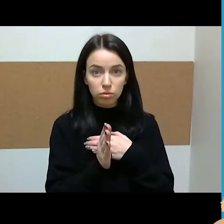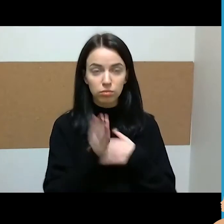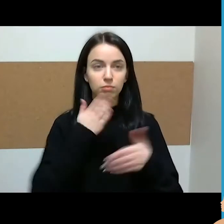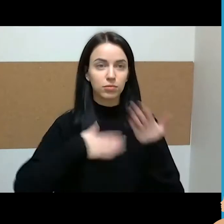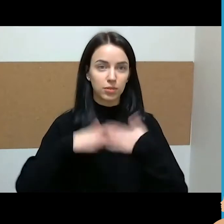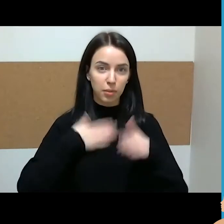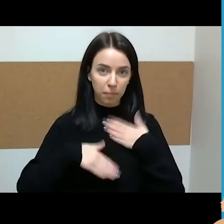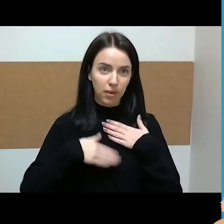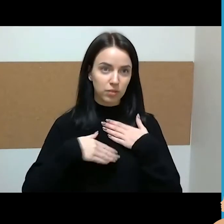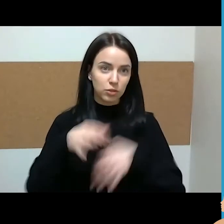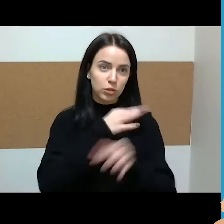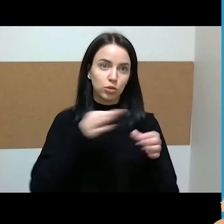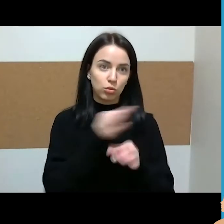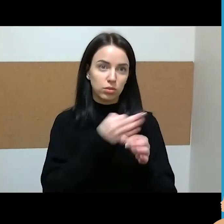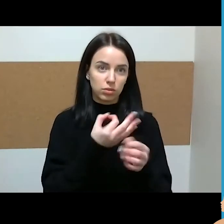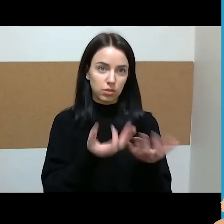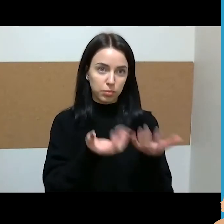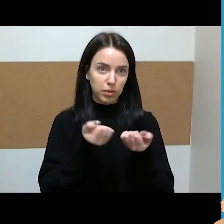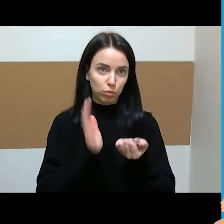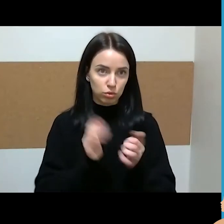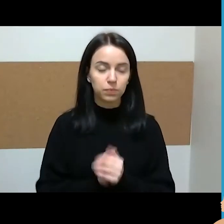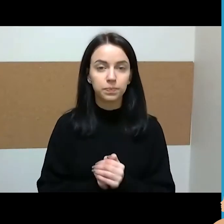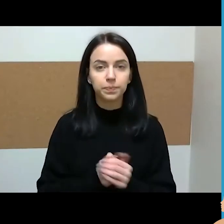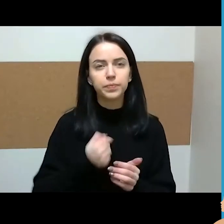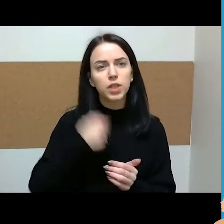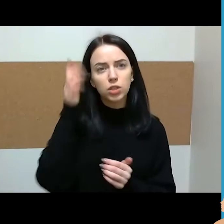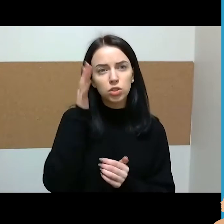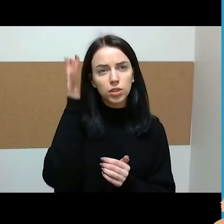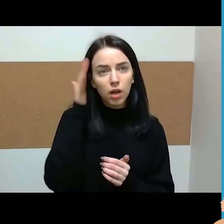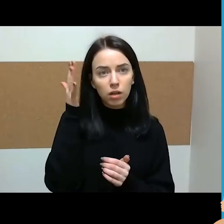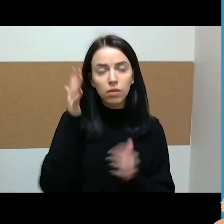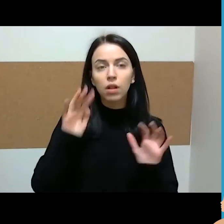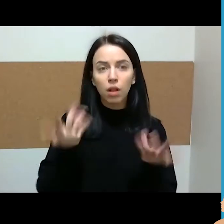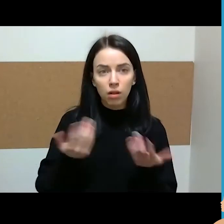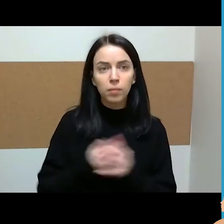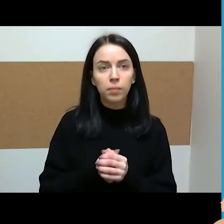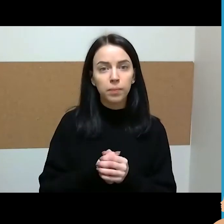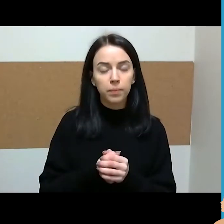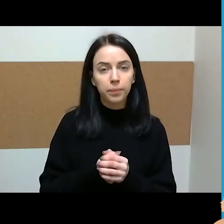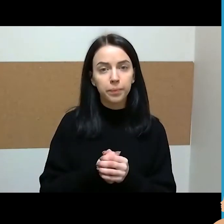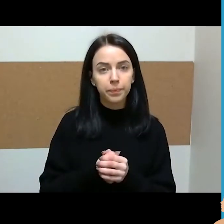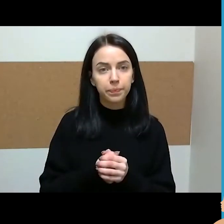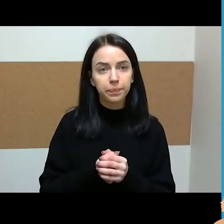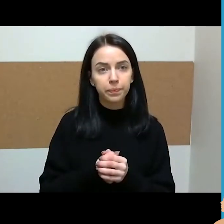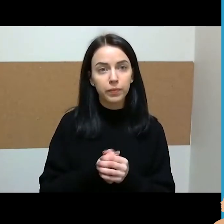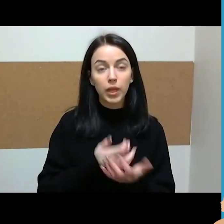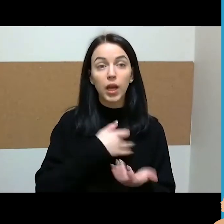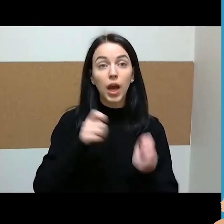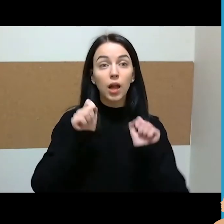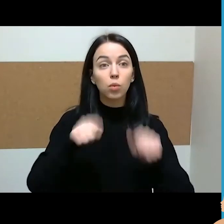nortos žmonės trauksime diskusiją. Bet aš galvoju, bičiuliai, kad galim pradėti galbūt nuo